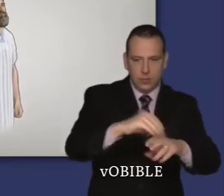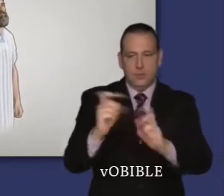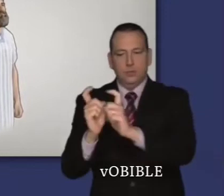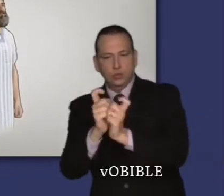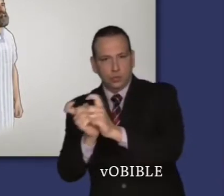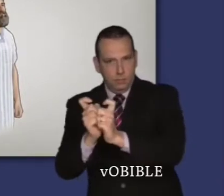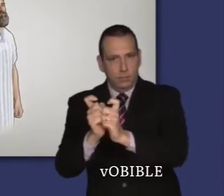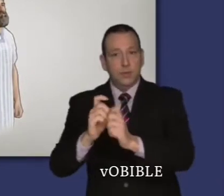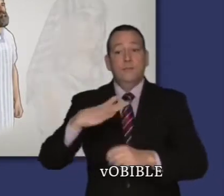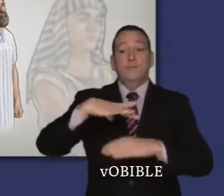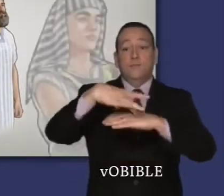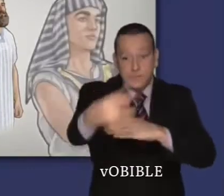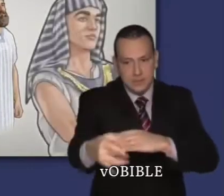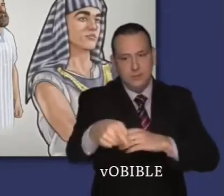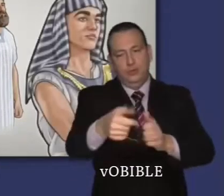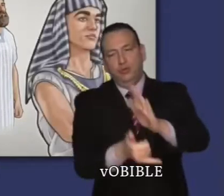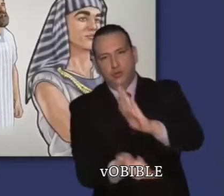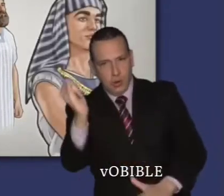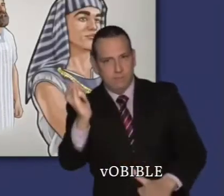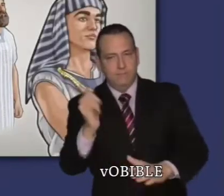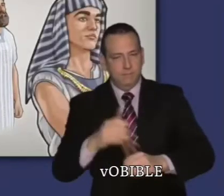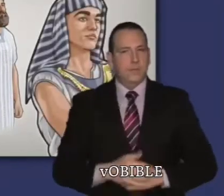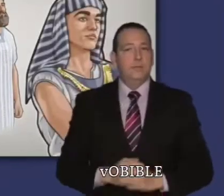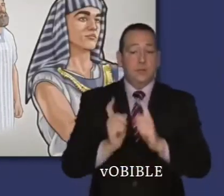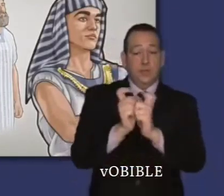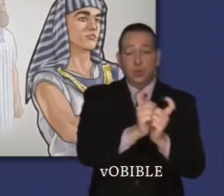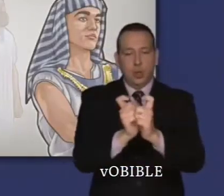et Esaü, et à Joseph, un fils de Jacob.